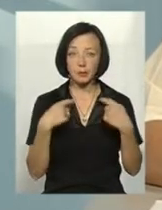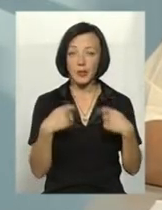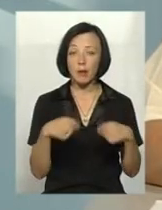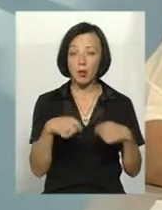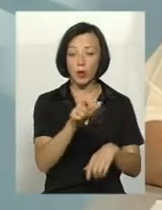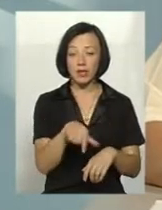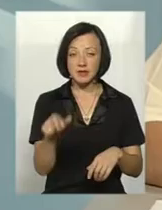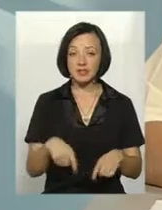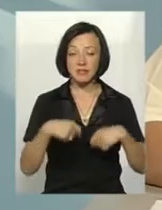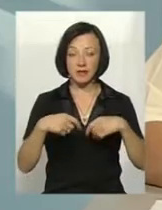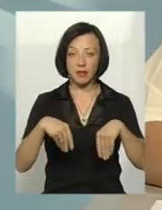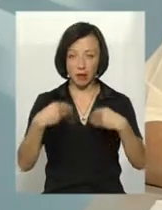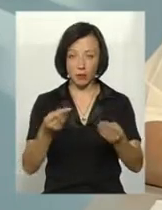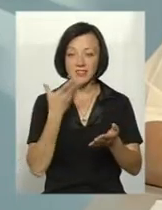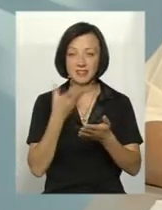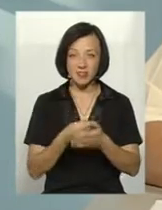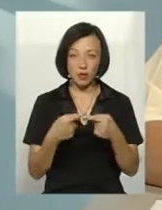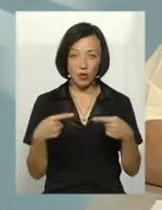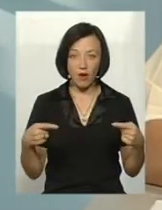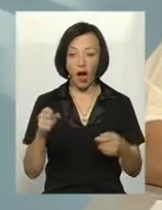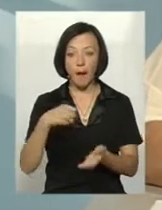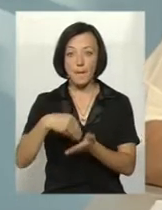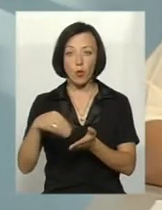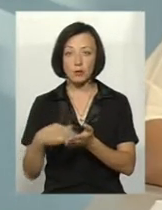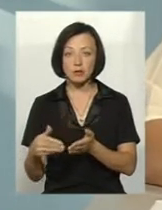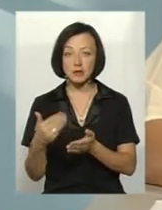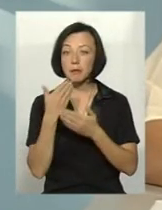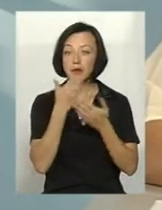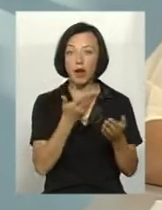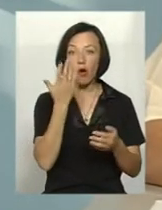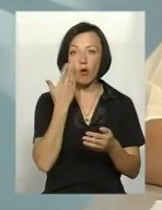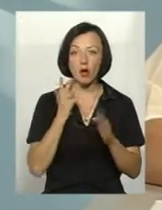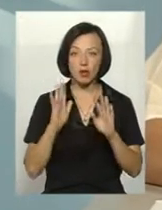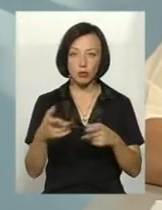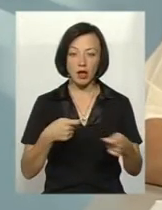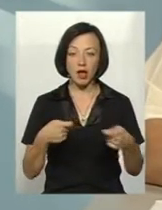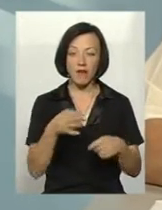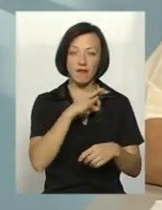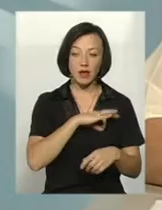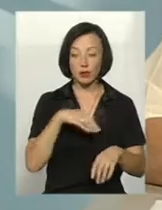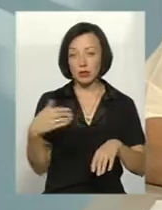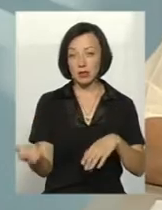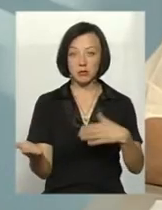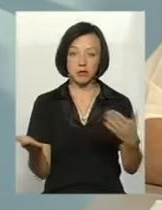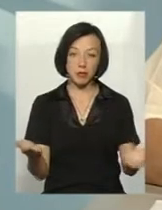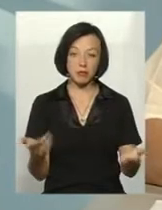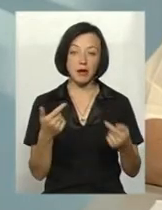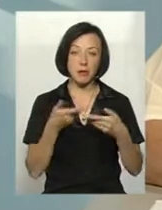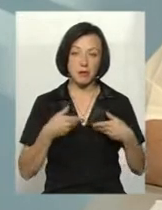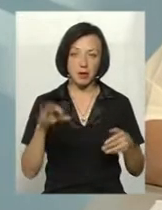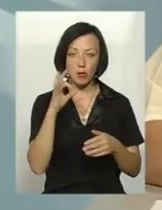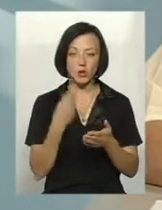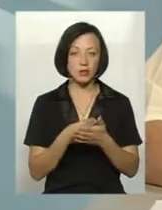вивозять свій товар, а покупці питаються, коли буде ярмарка, значить це вигідно одним і другим. Ми за ціну зараз